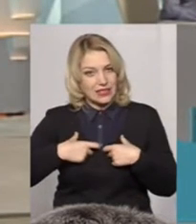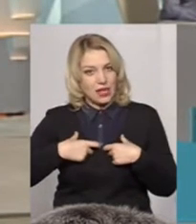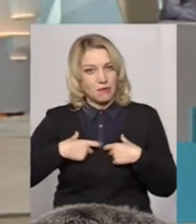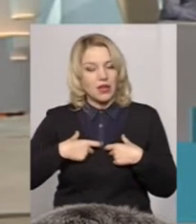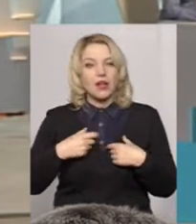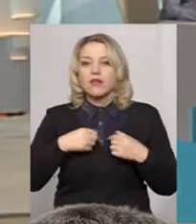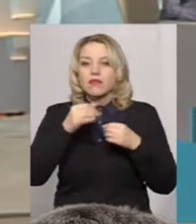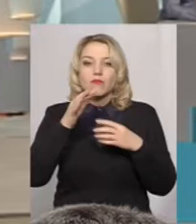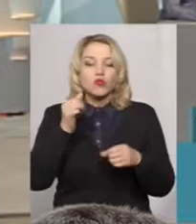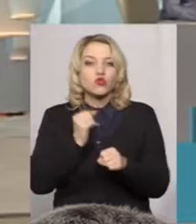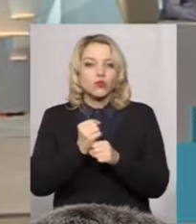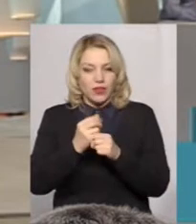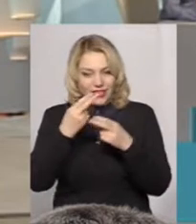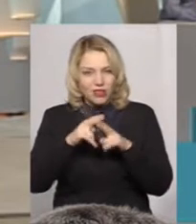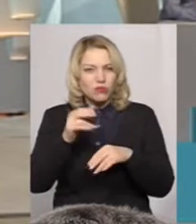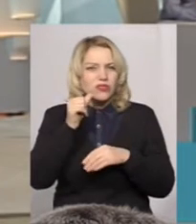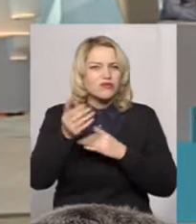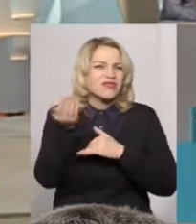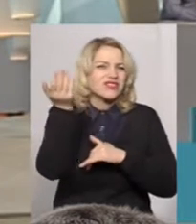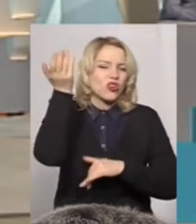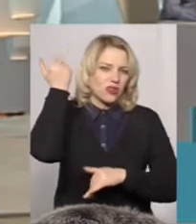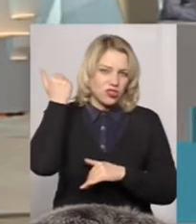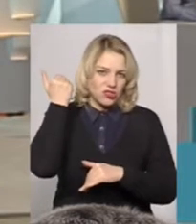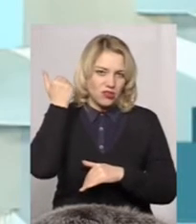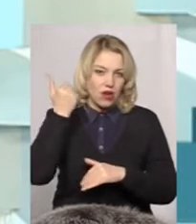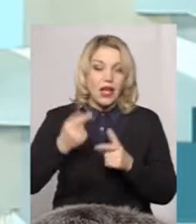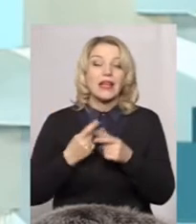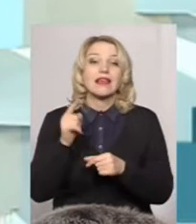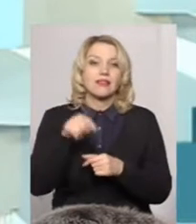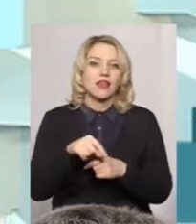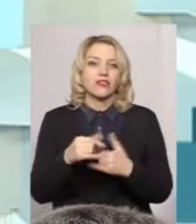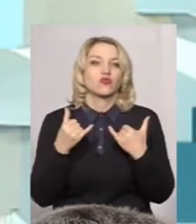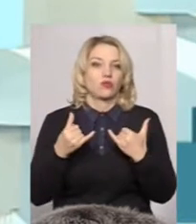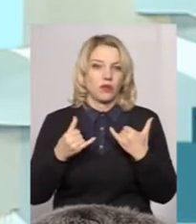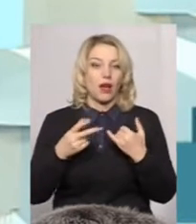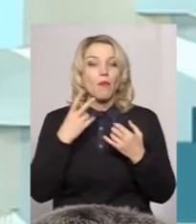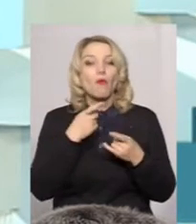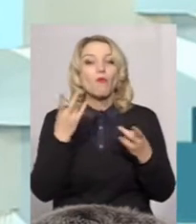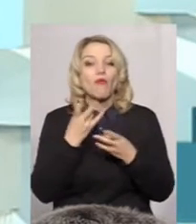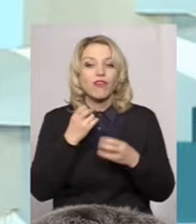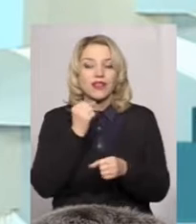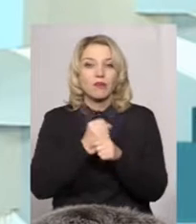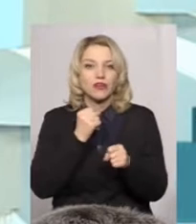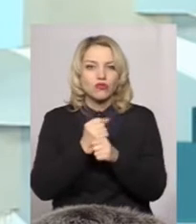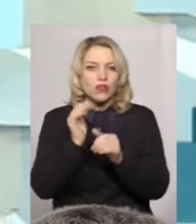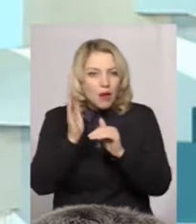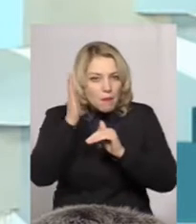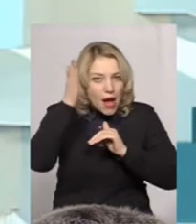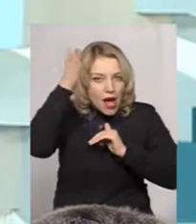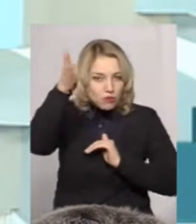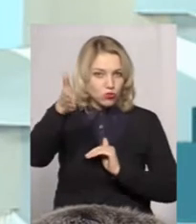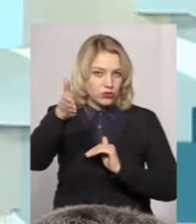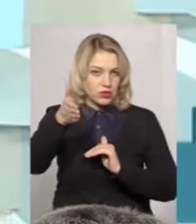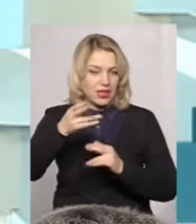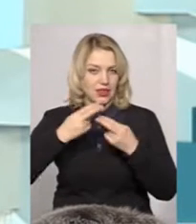Ми не можемо робити технологіями вчорашнього, чи навіть сьогоднішнього дня. Ми повинні робити технологіями майбутнього, тому що